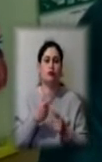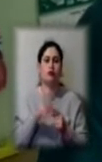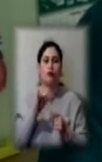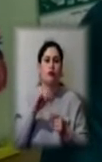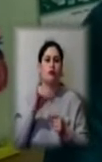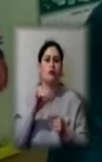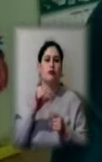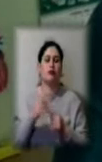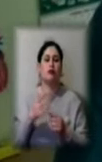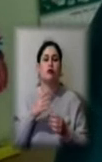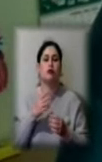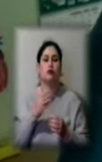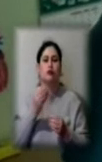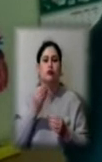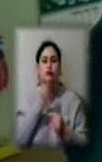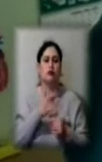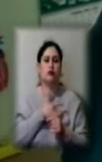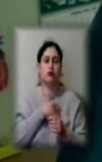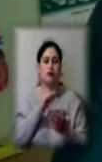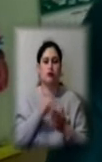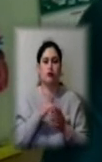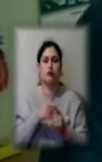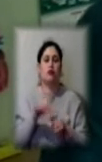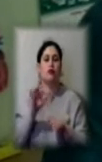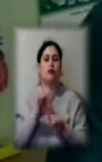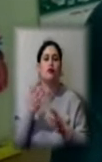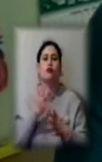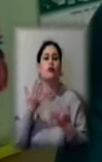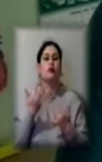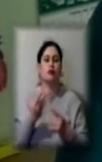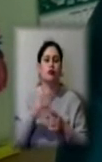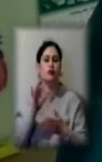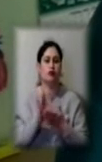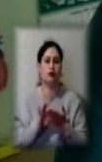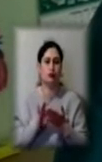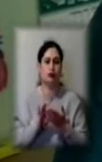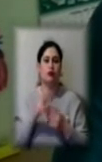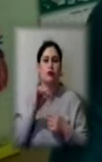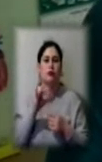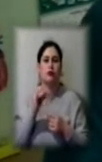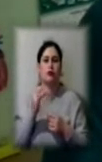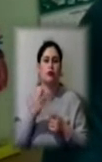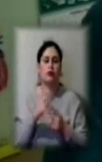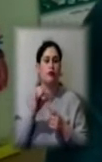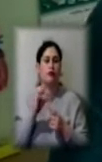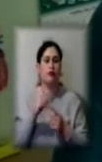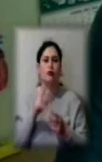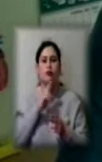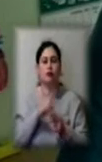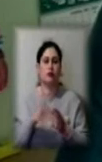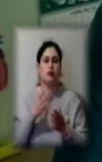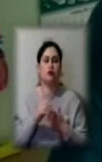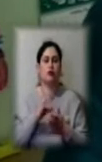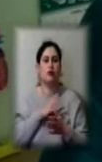бодіоритму серця. Це хворі, які потребували негайно імплантації, бо вони втрачали свідомість, серце